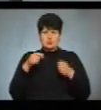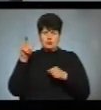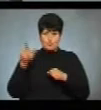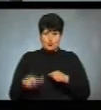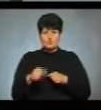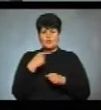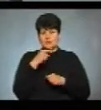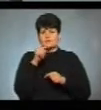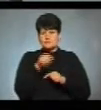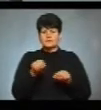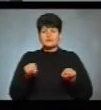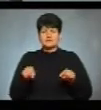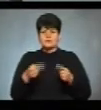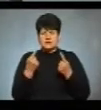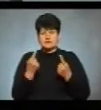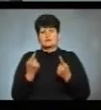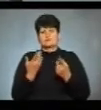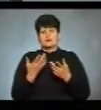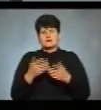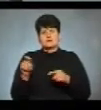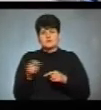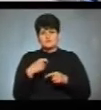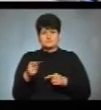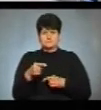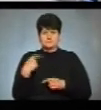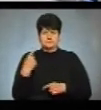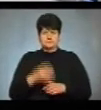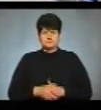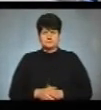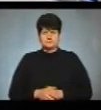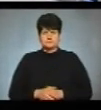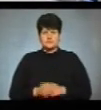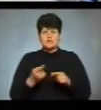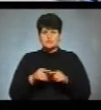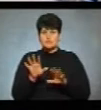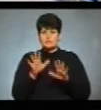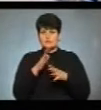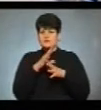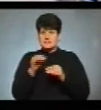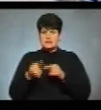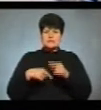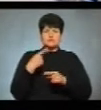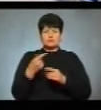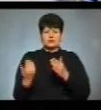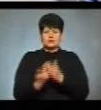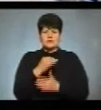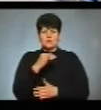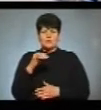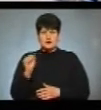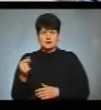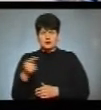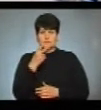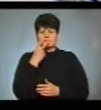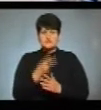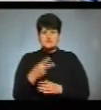засновників фехтування на Тернопільщині, повідомила Світлана Хрущ. І на цьому тьому на все. Наступний випуск новин на ЮА Тернопіль.